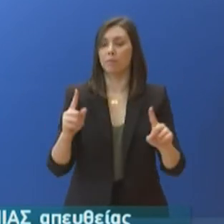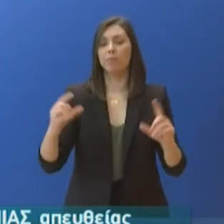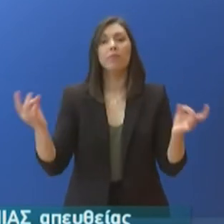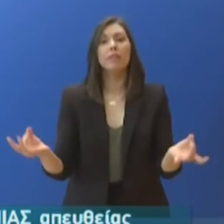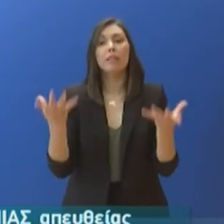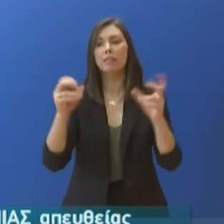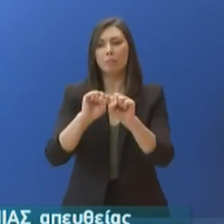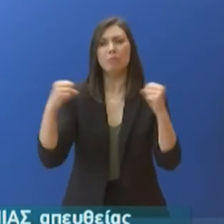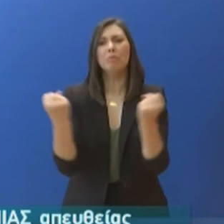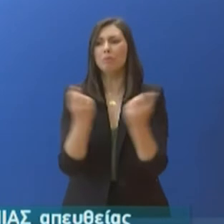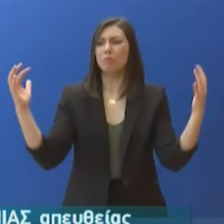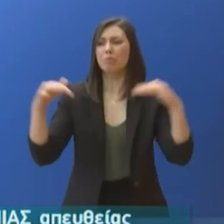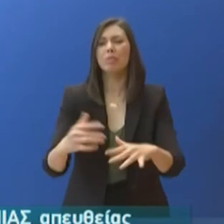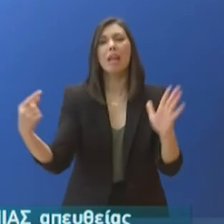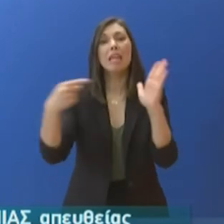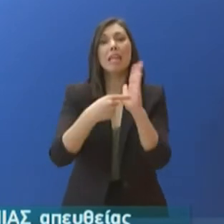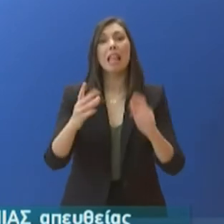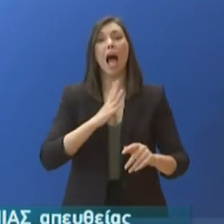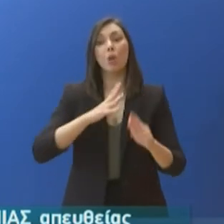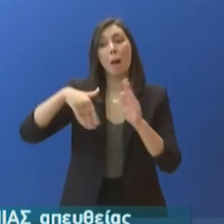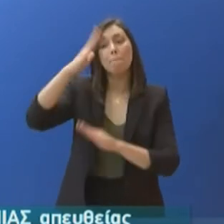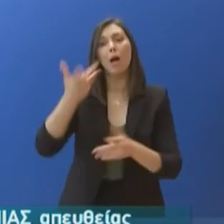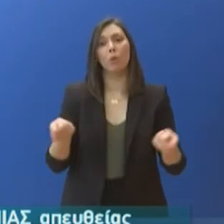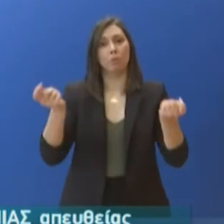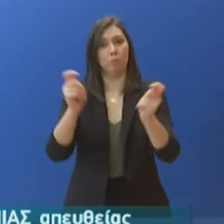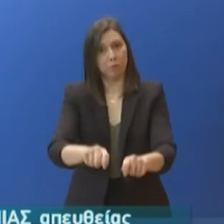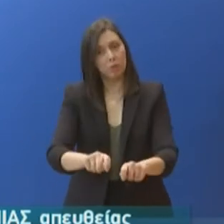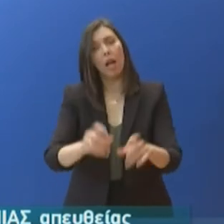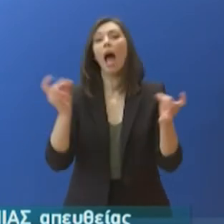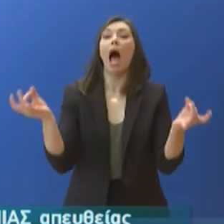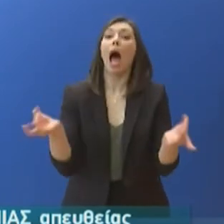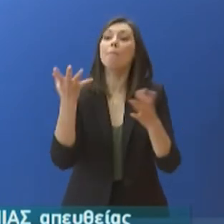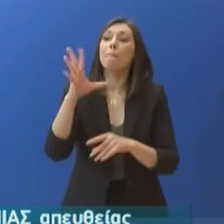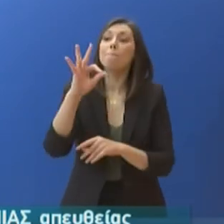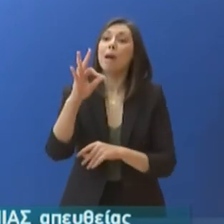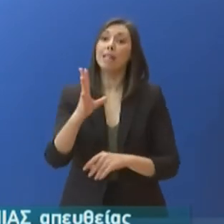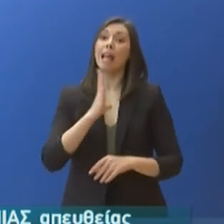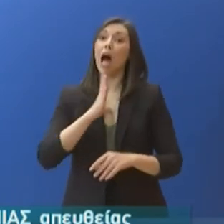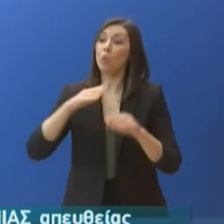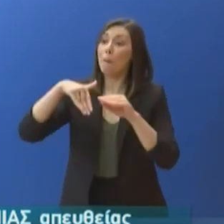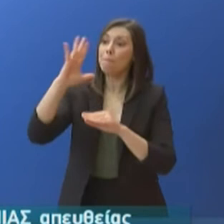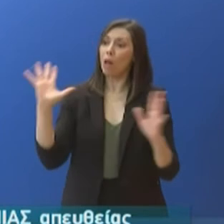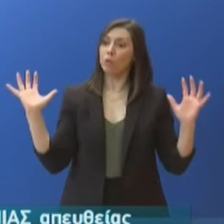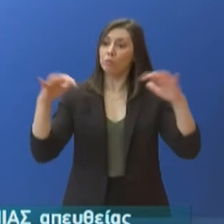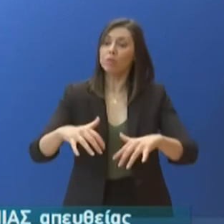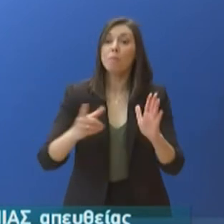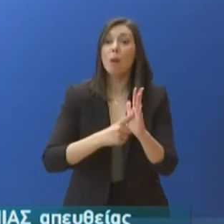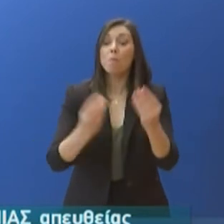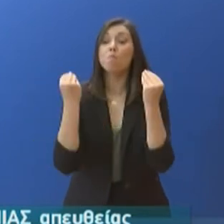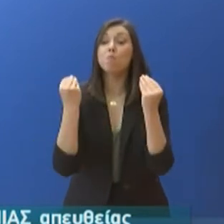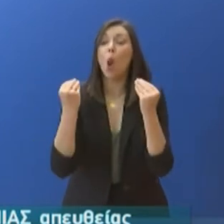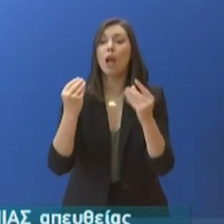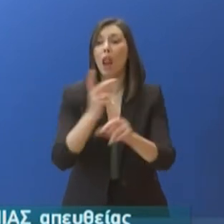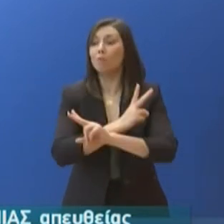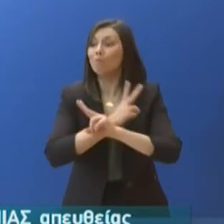άτομα, η αυστηρή τήρηση των μέτρων υγιεινής σε οποιαδήποτε συνάθρηση άνω των 50 ατόμων. Παράλληλα, η